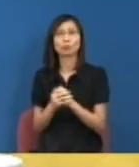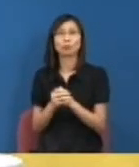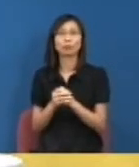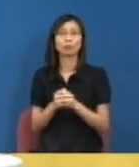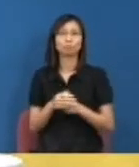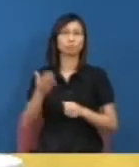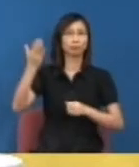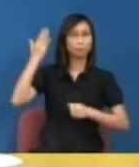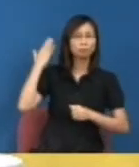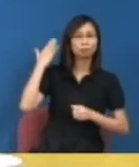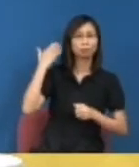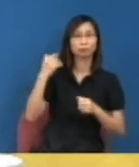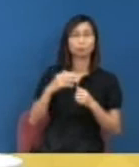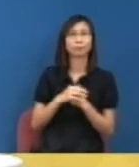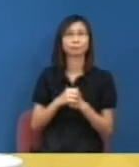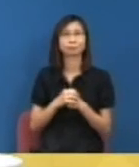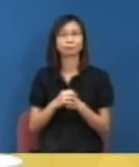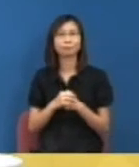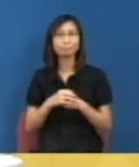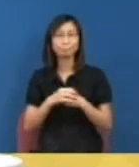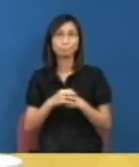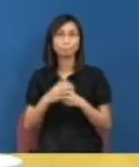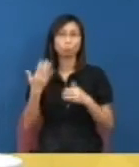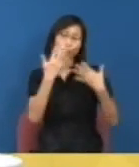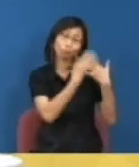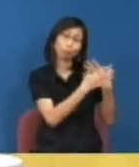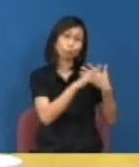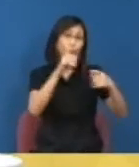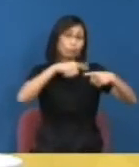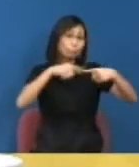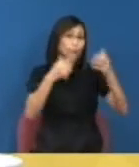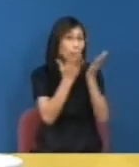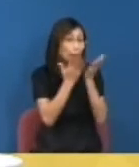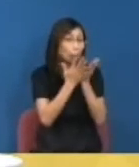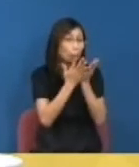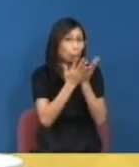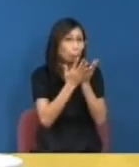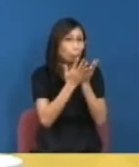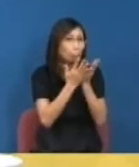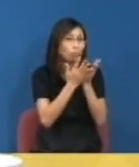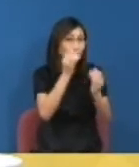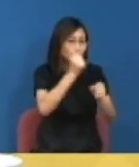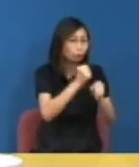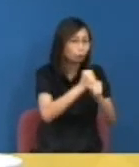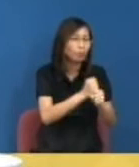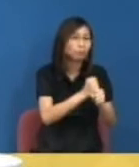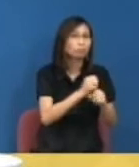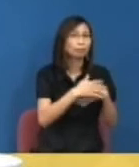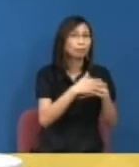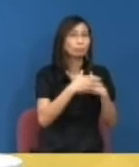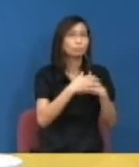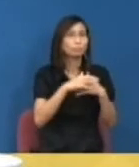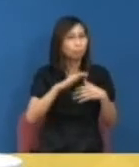向就說即是說中國先外國的大學理論上就是這樣做後來可能因為進一步即